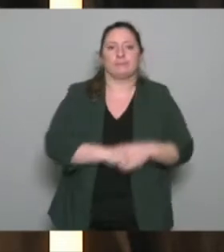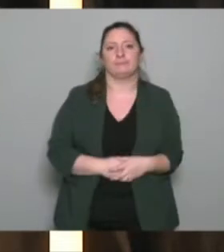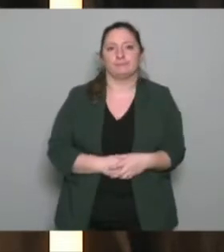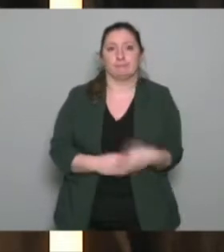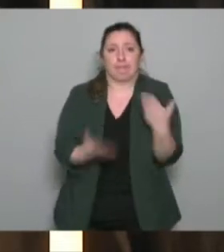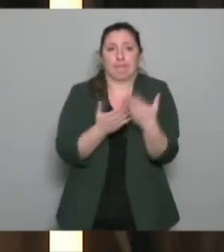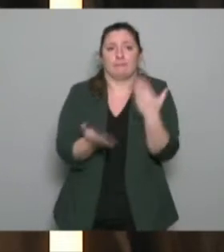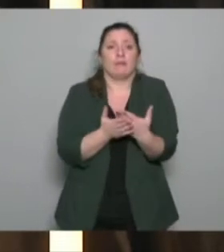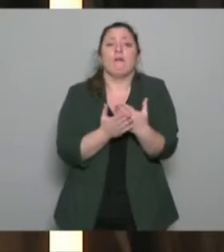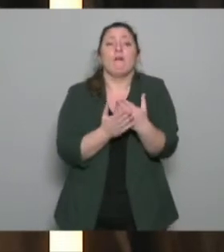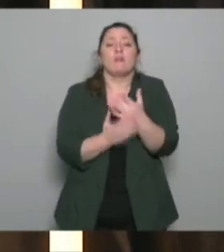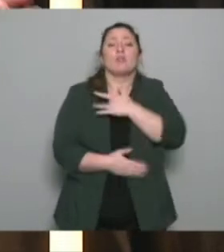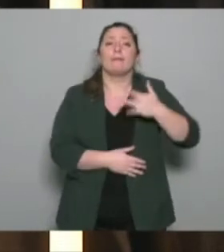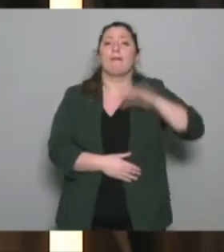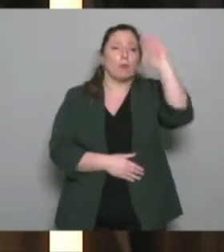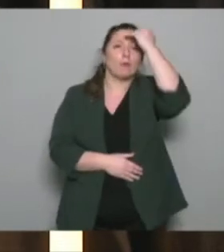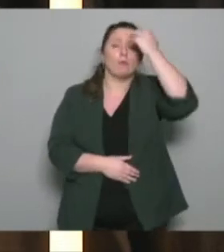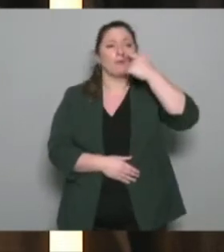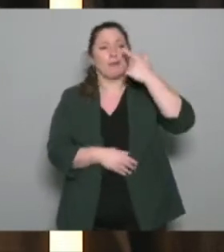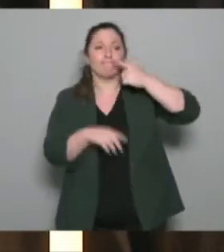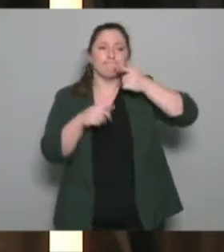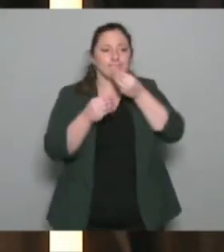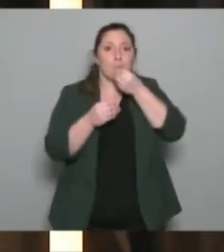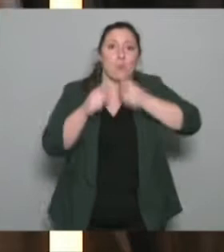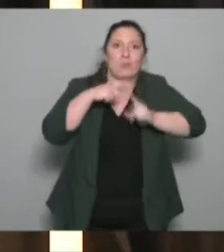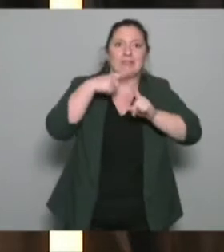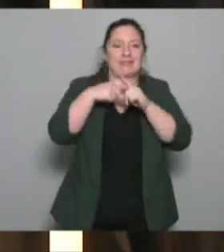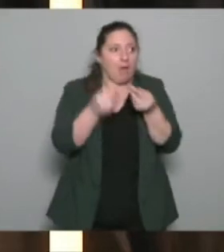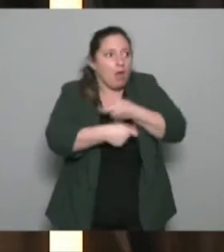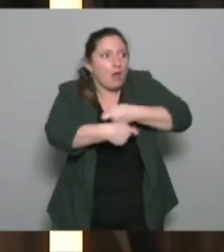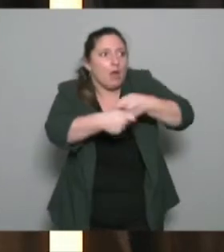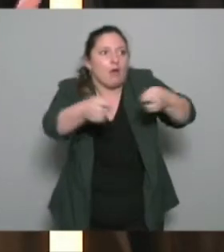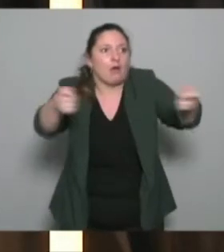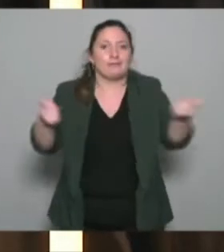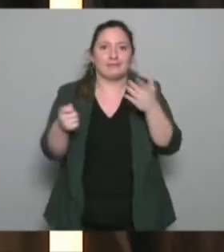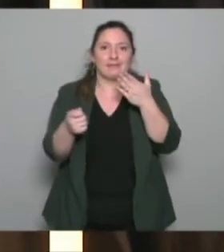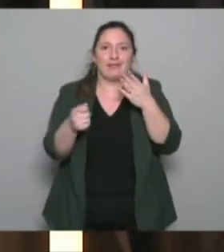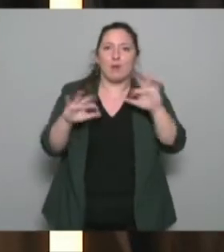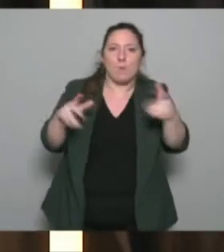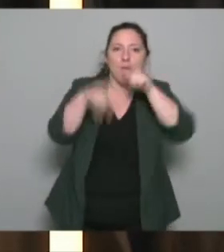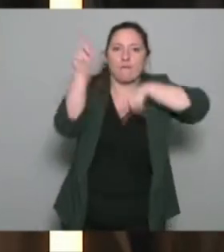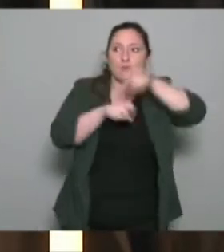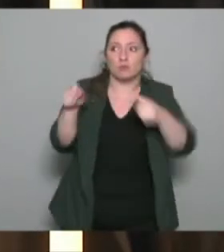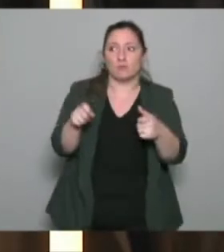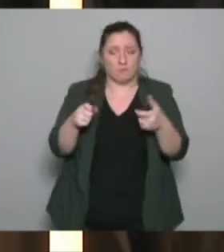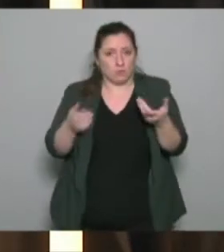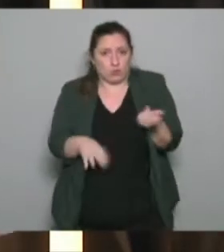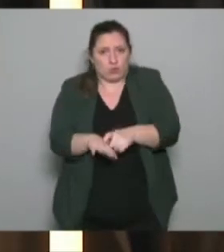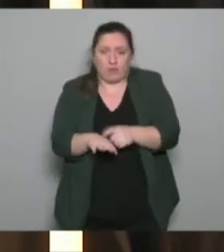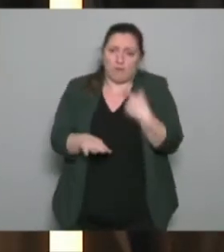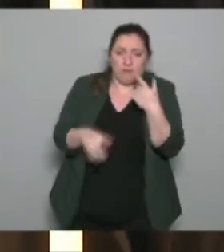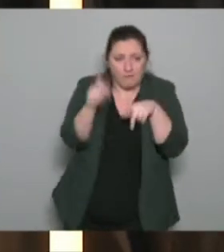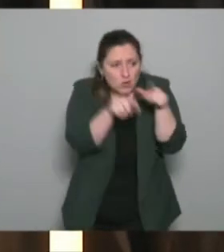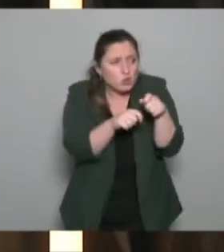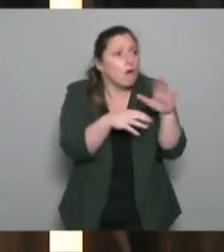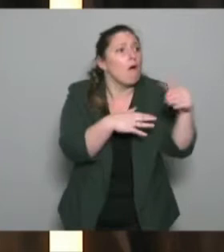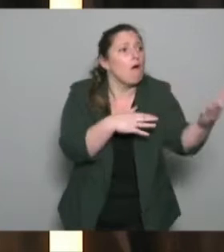elle ne se mesure pas dans le club ou dans l'association, elle se mesure aussi après. Qu-ce qui s'est passé après ? Et est-ce qu'on s'intéresse à ce qui s'est